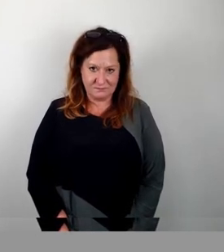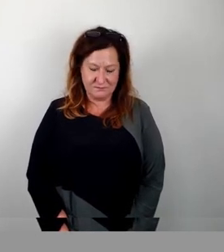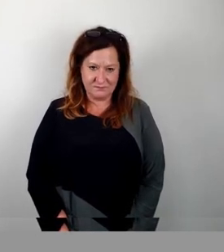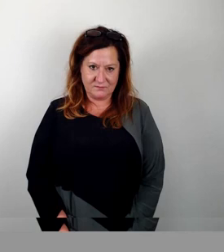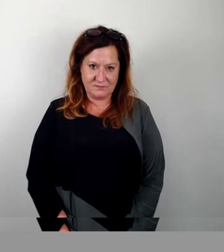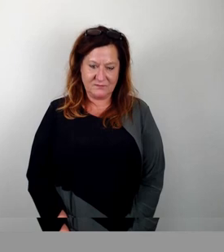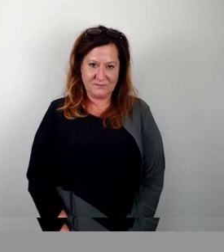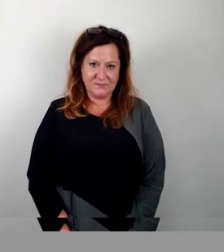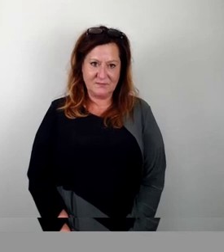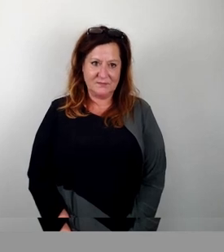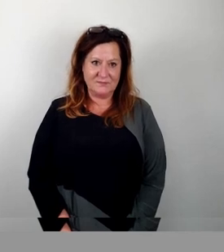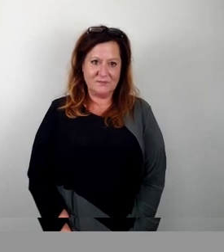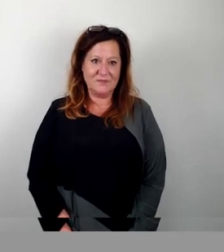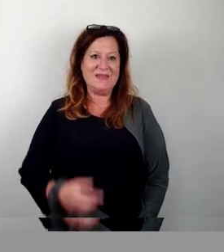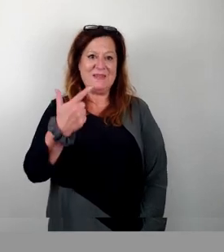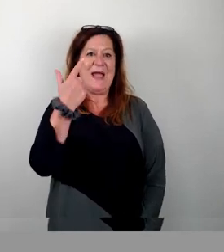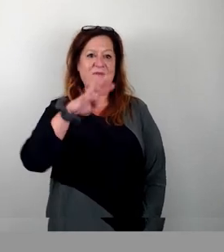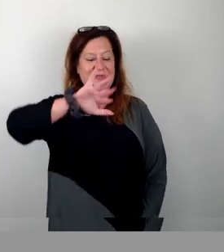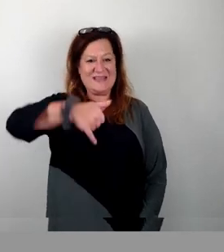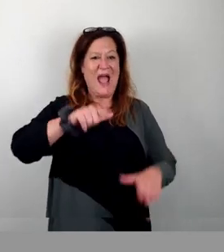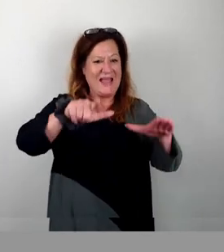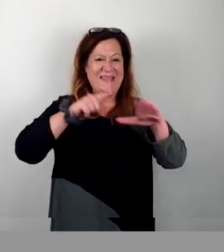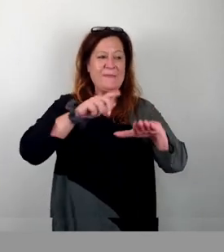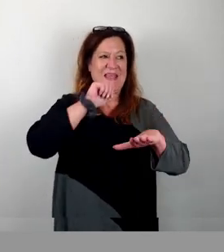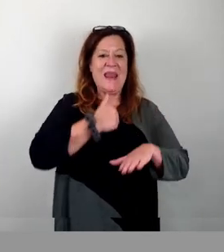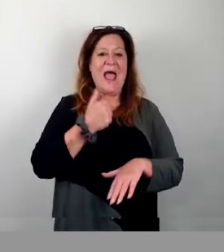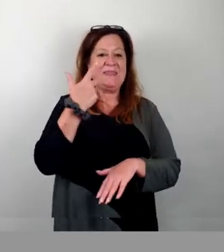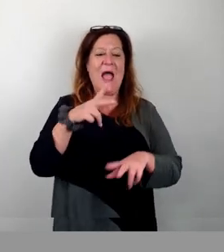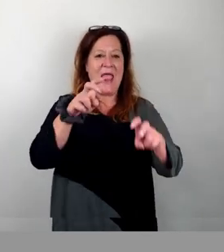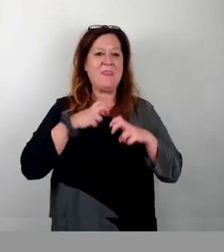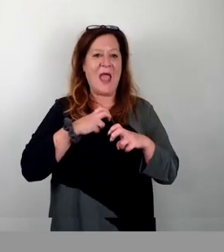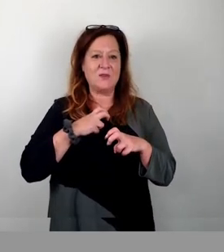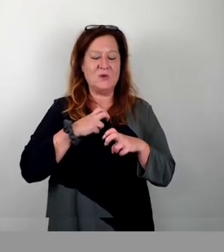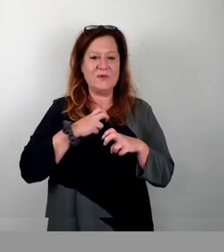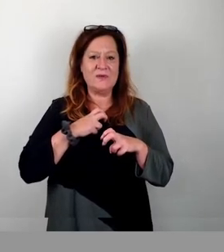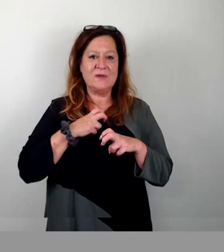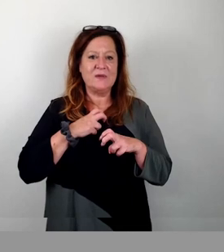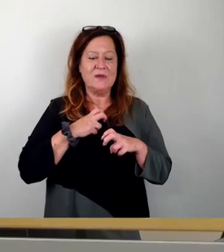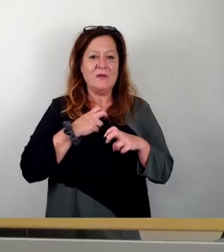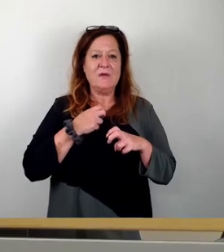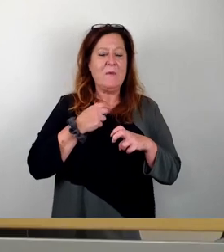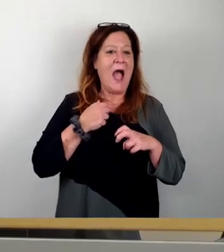Mit 42 A17 Nein, drei Enthaltungen, so der Ausschussbericht,